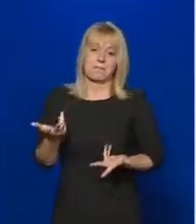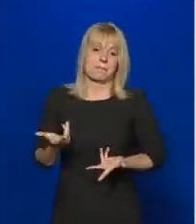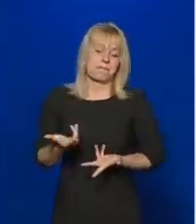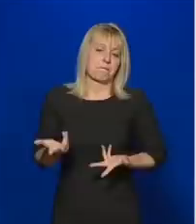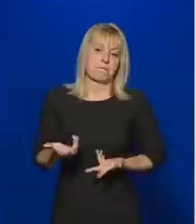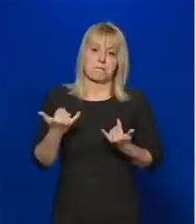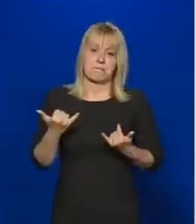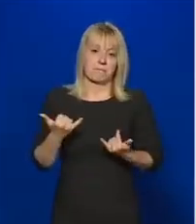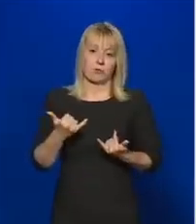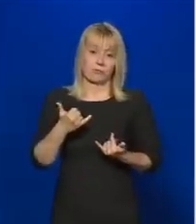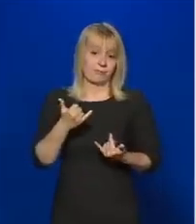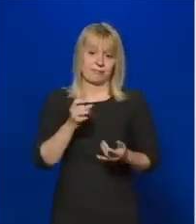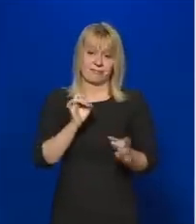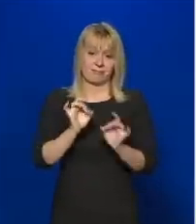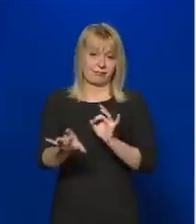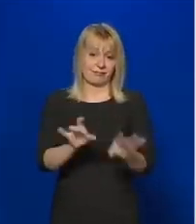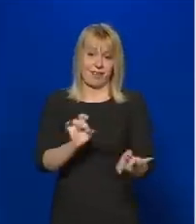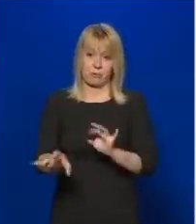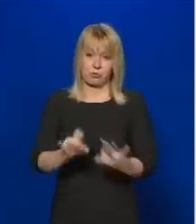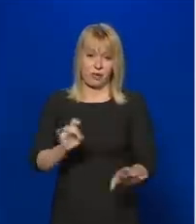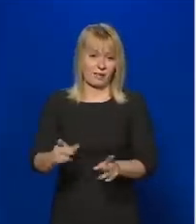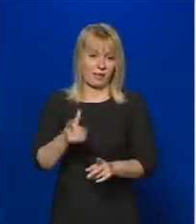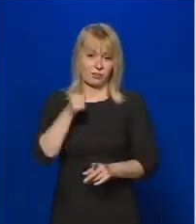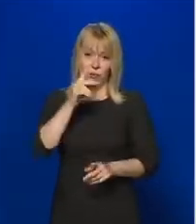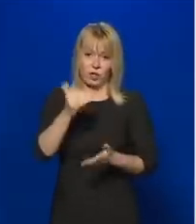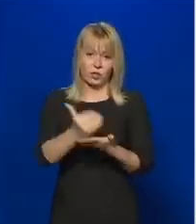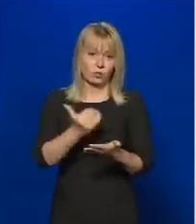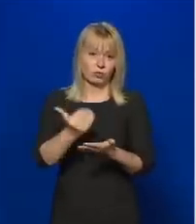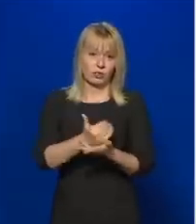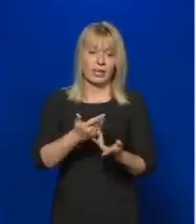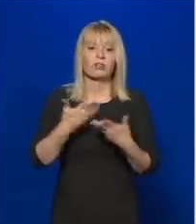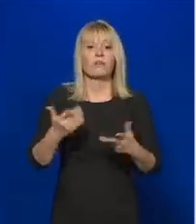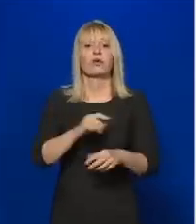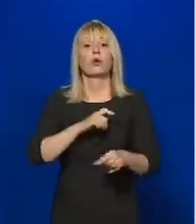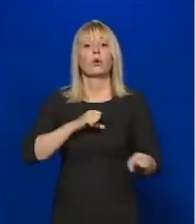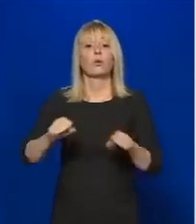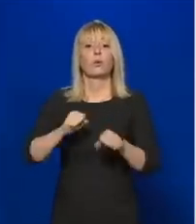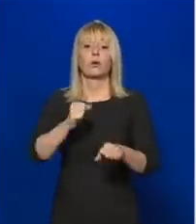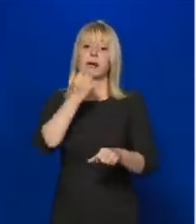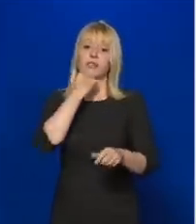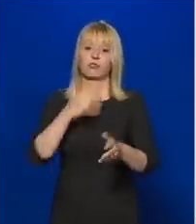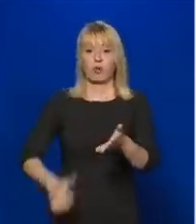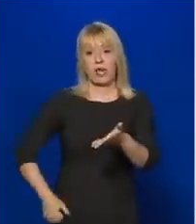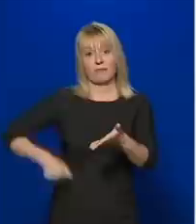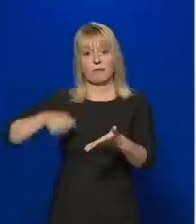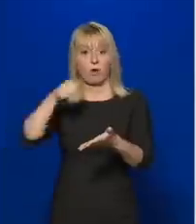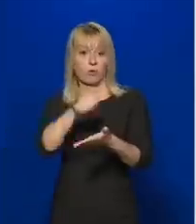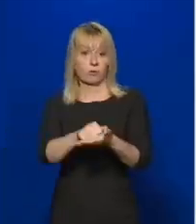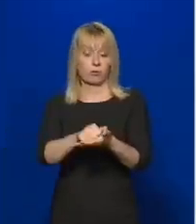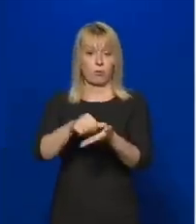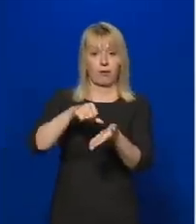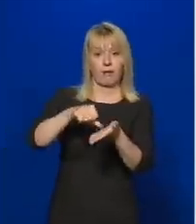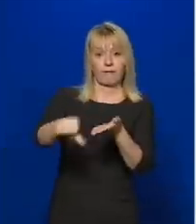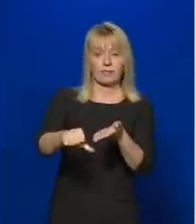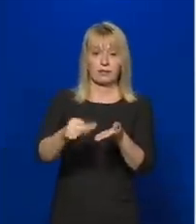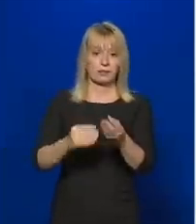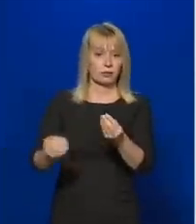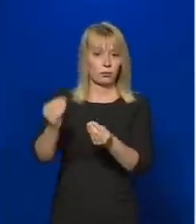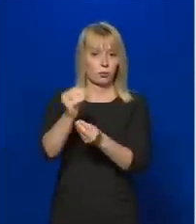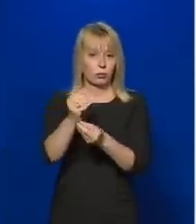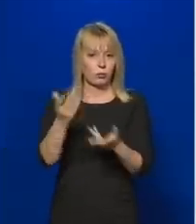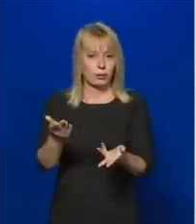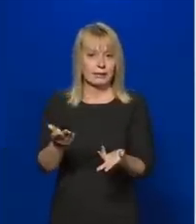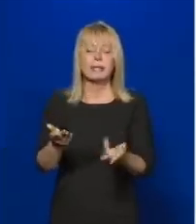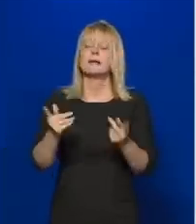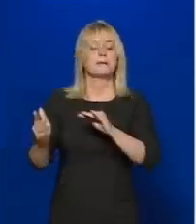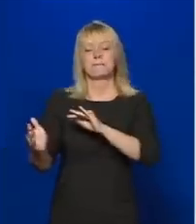elbocsájtásokat tenne szükségessé, vagy az önkormányzatnak, ahol erre van múlt saját vagyonából kellene ezeket a fizetéseket kipótolni. Mi